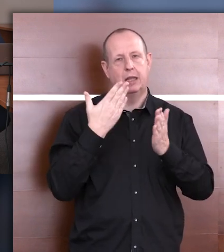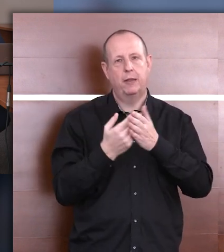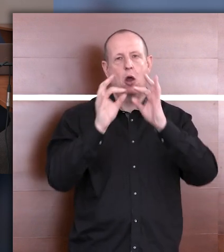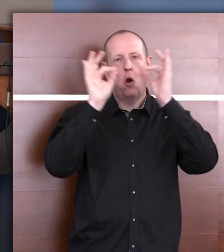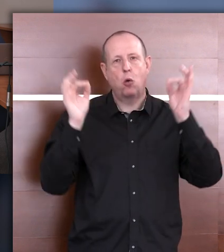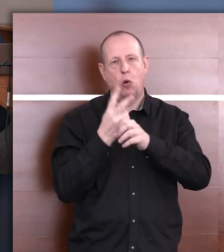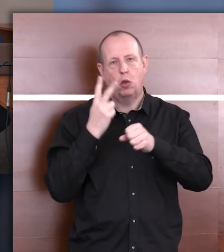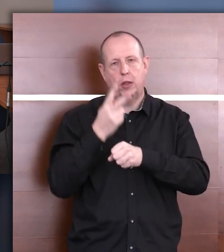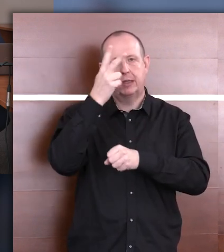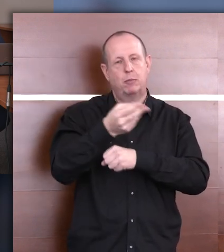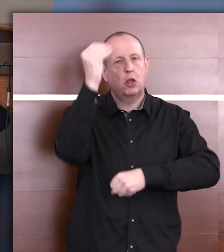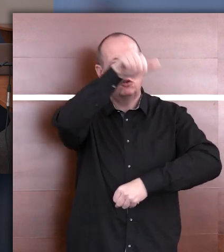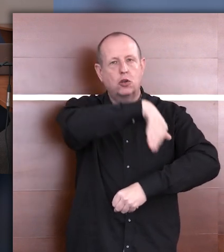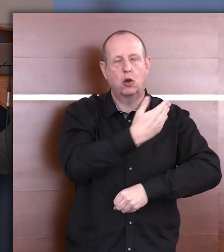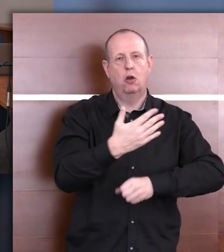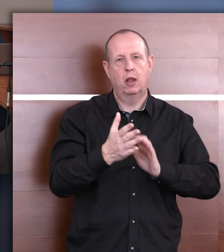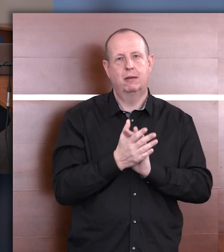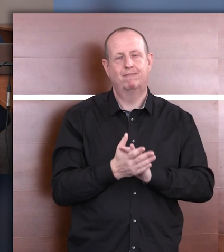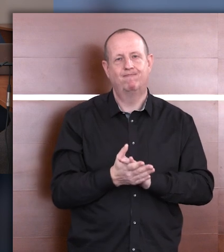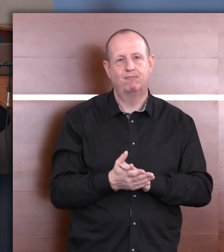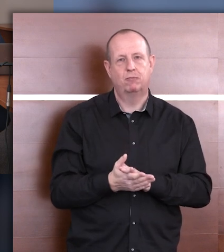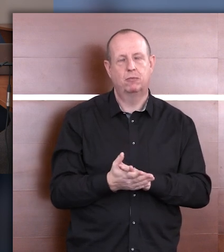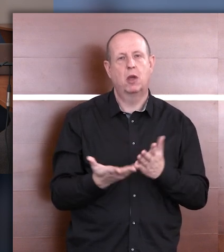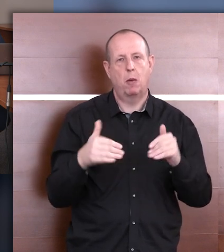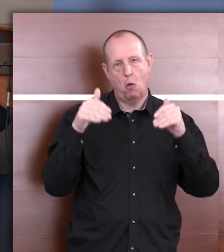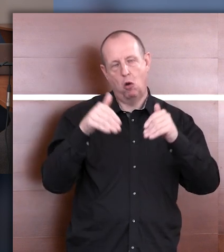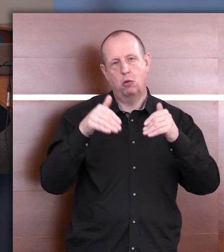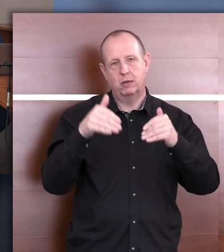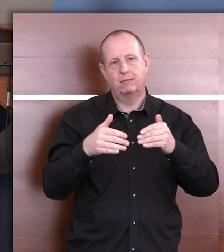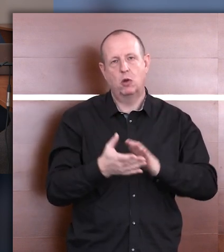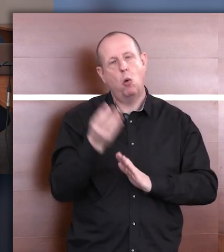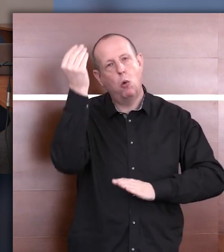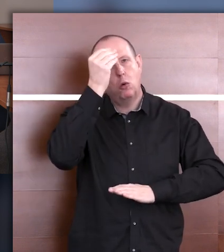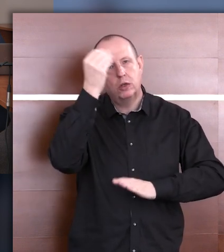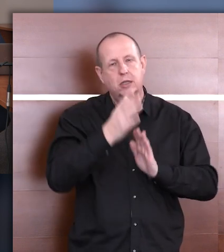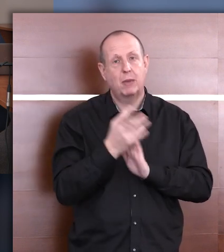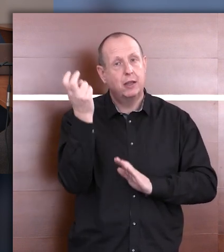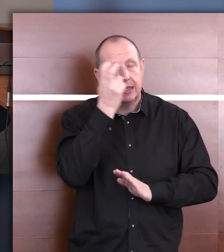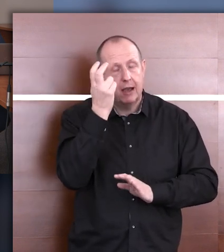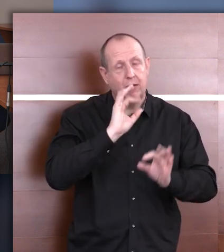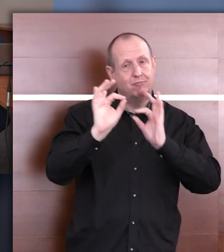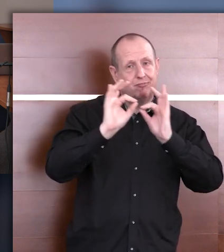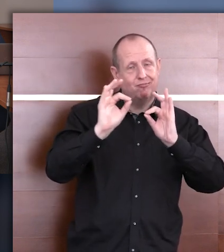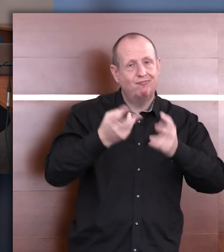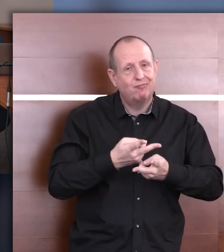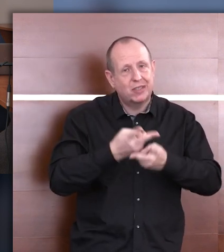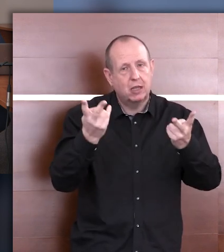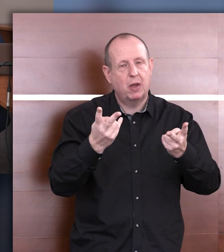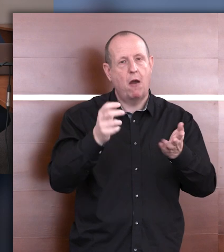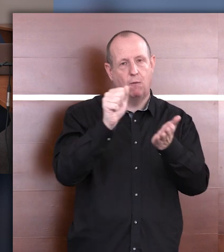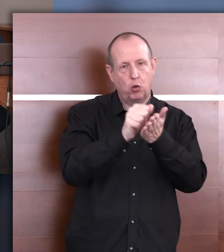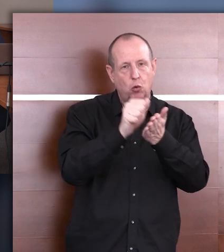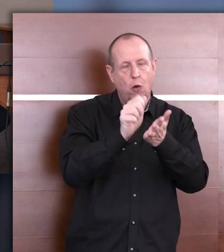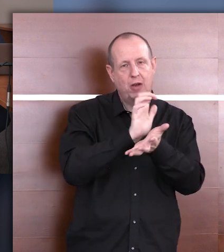funkcjonować. Jak wspomniałam, to też taka ciekawostka. Państwo w wydrukowanym